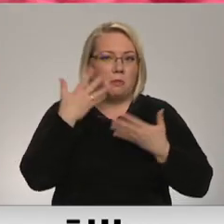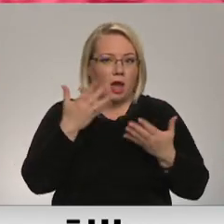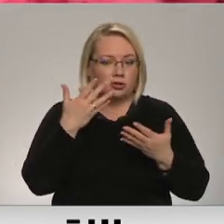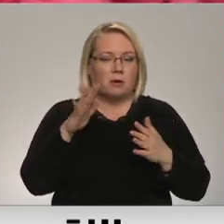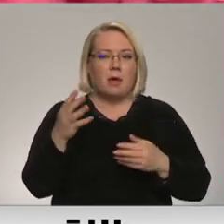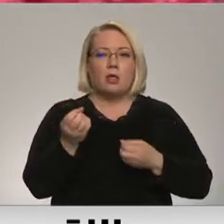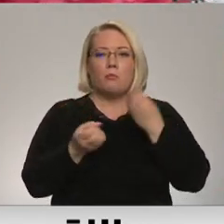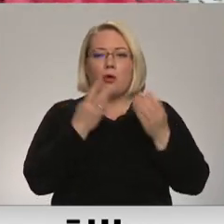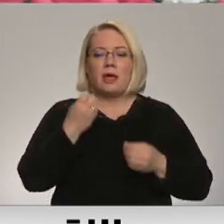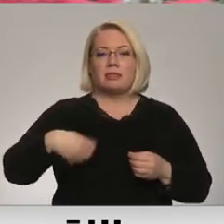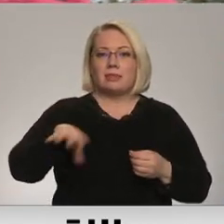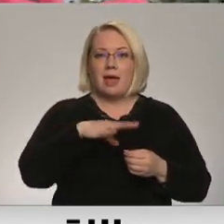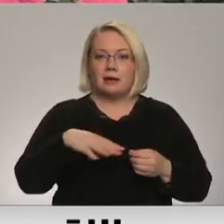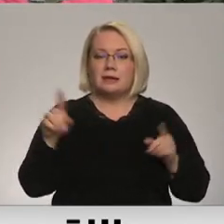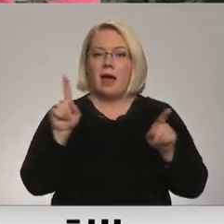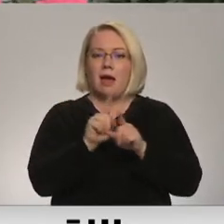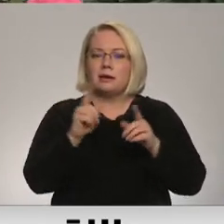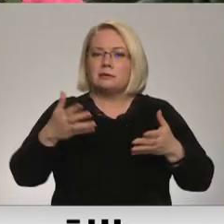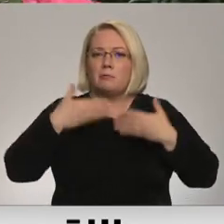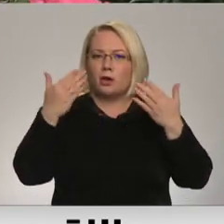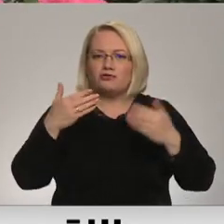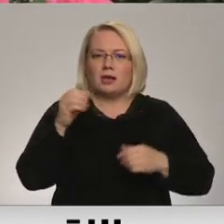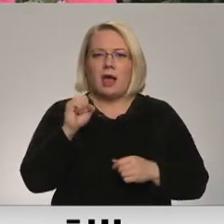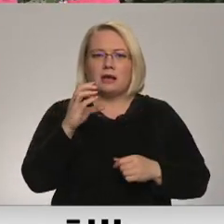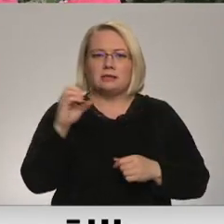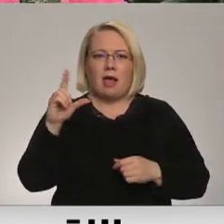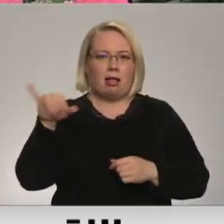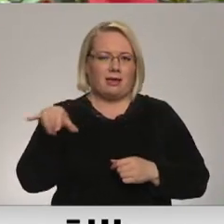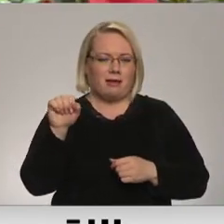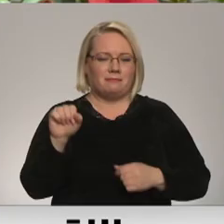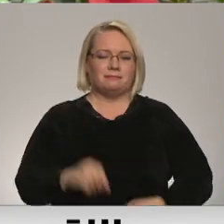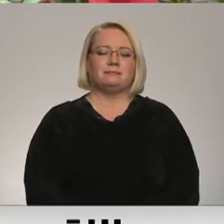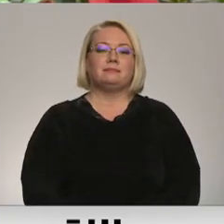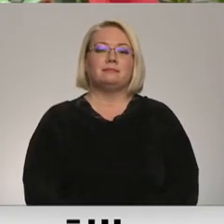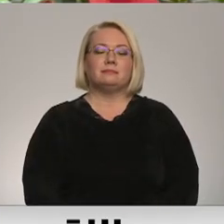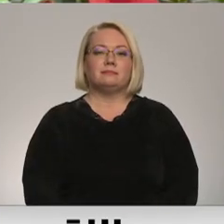botāniskā dāras kolekcijā ir arī smažīgas atcālīs. Madara Līcītīvans Milovs, Latvijas televīzija.